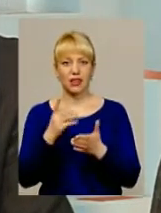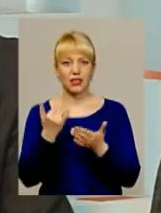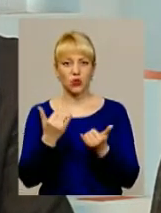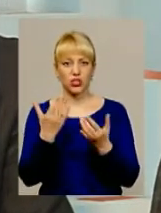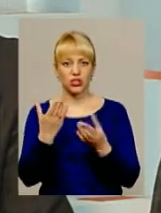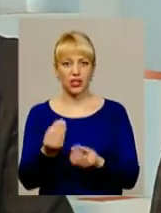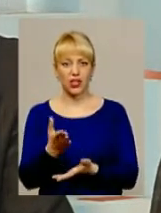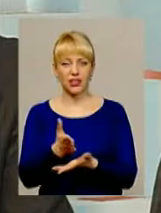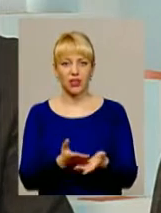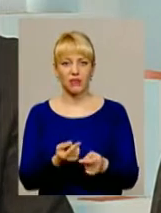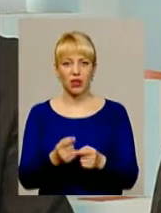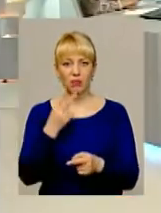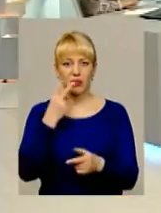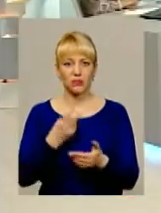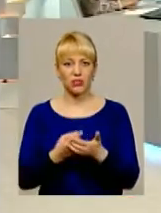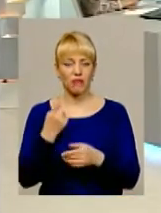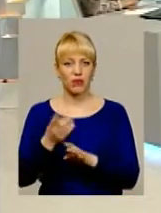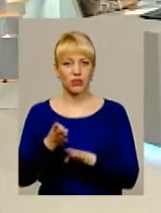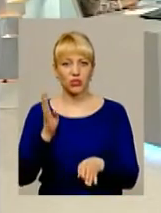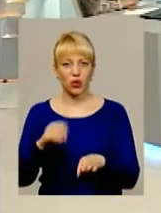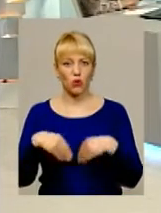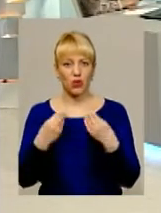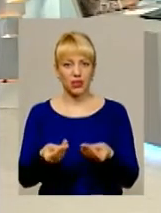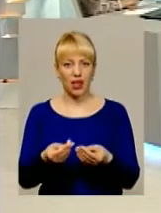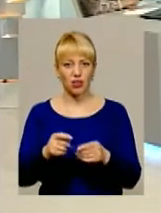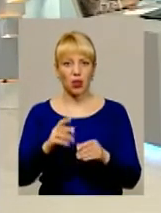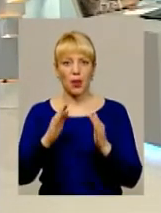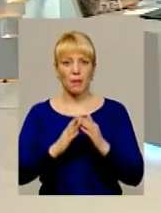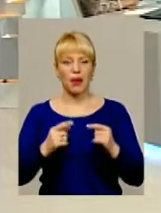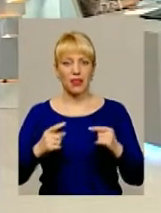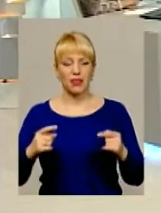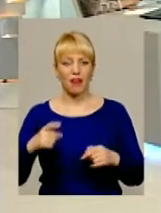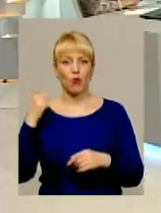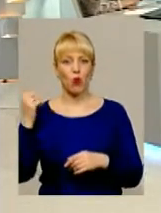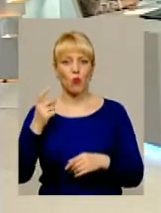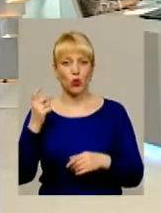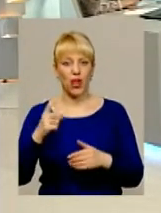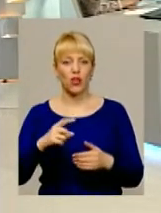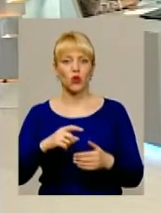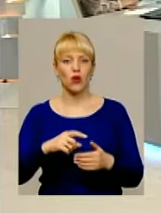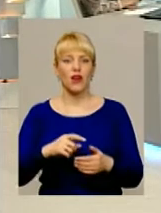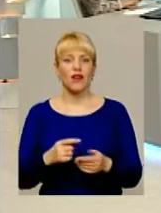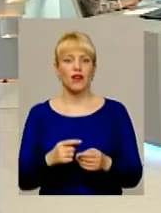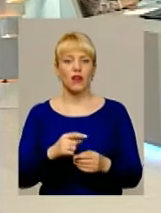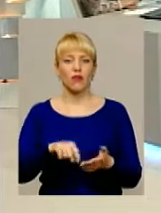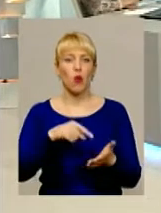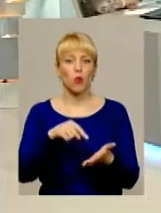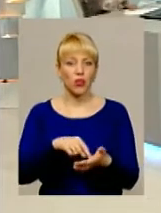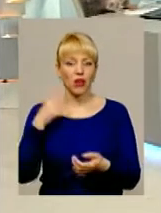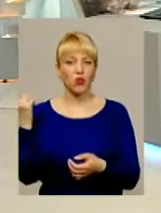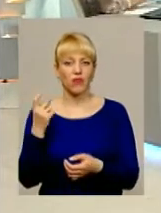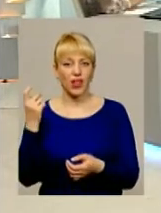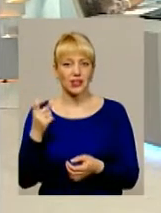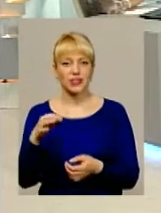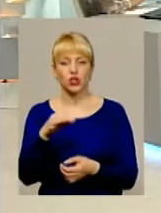вона передбачає, все ж таки, в першу чергу, передачу майна в комунальну власність області. А після того, коли буде передана